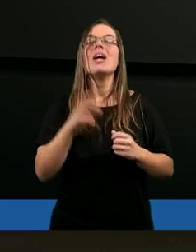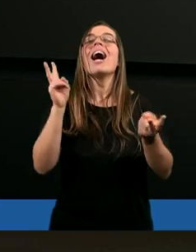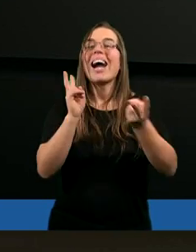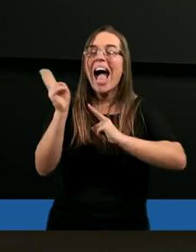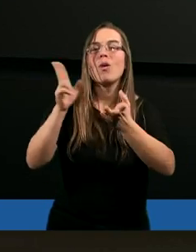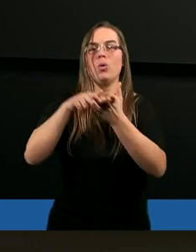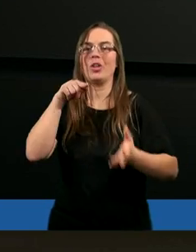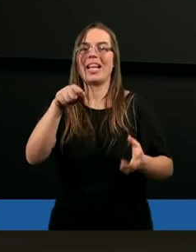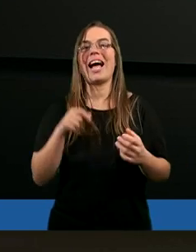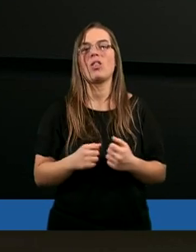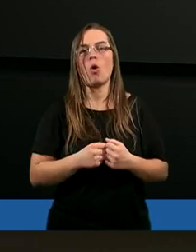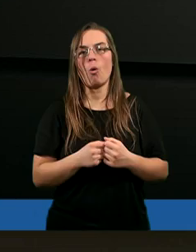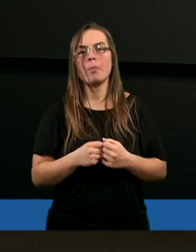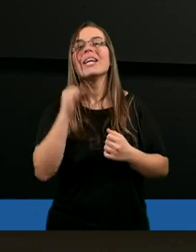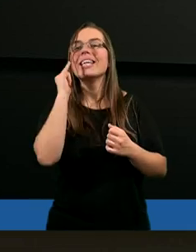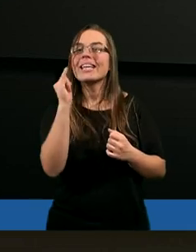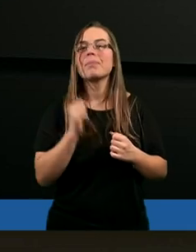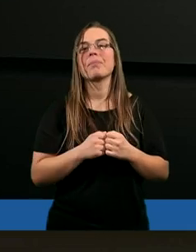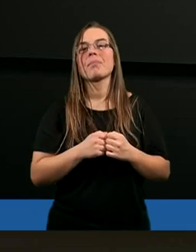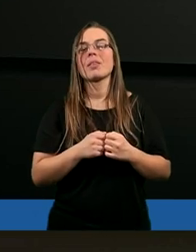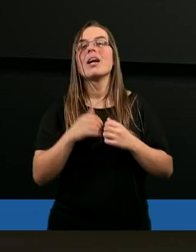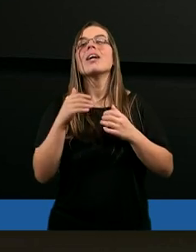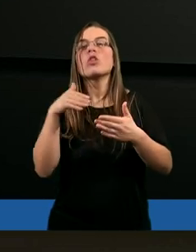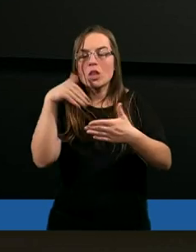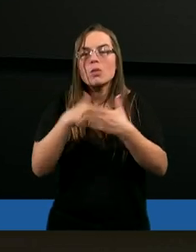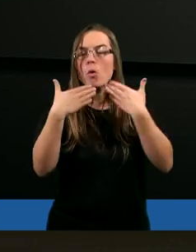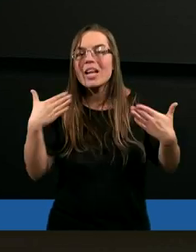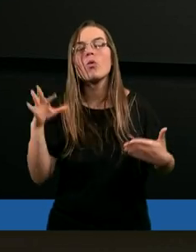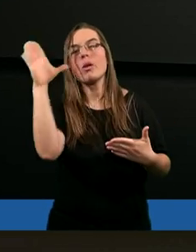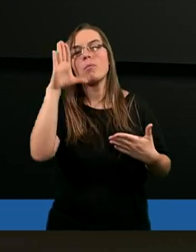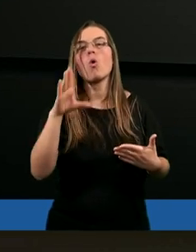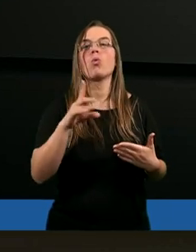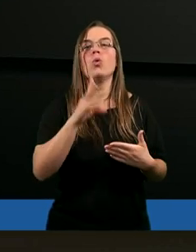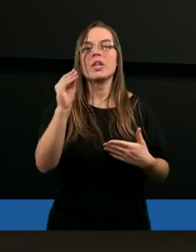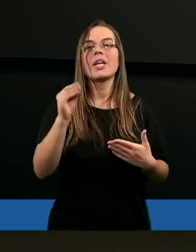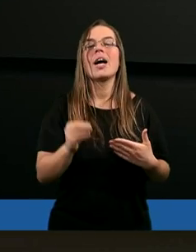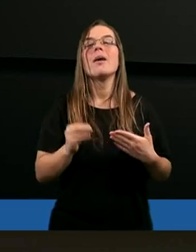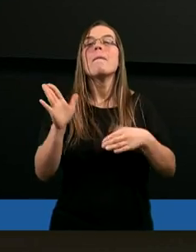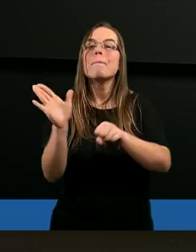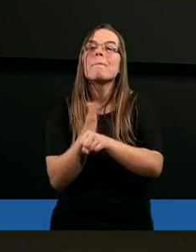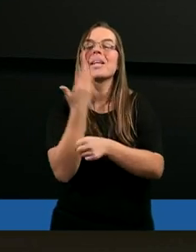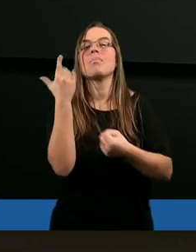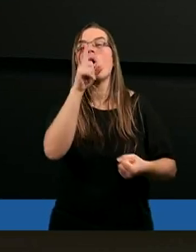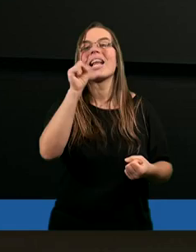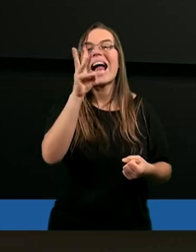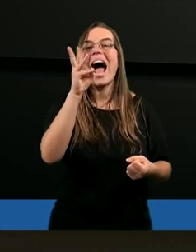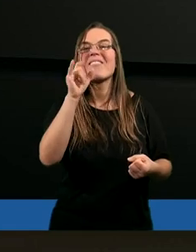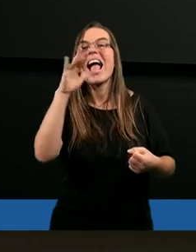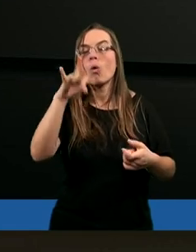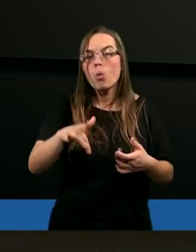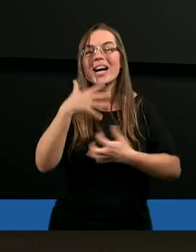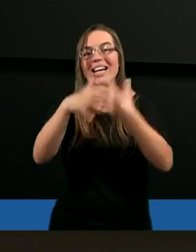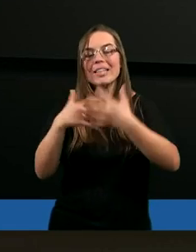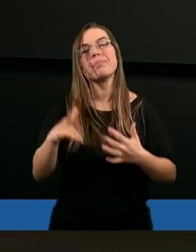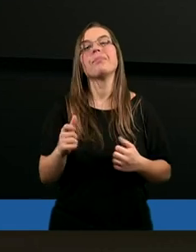Reagujmy na to. I podziękujmy Panu, że mimo zawieruchy